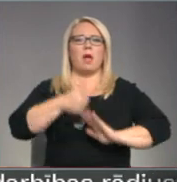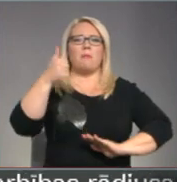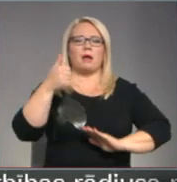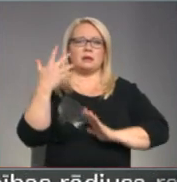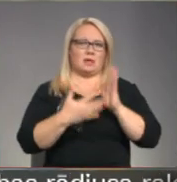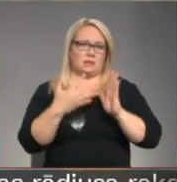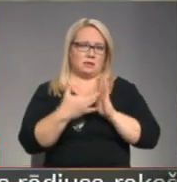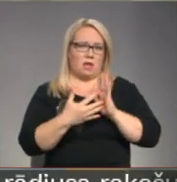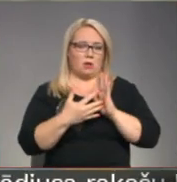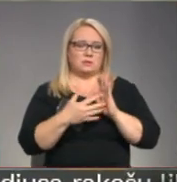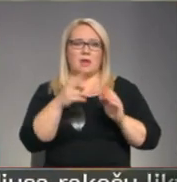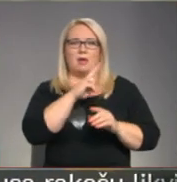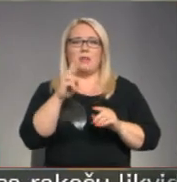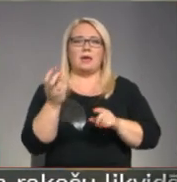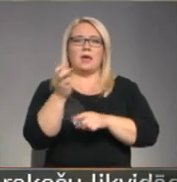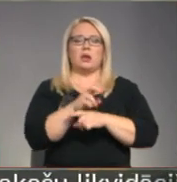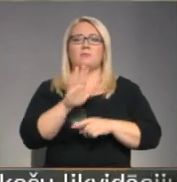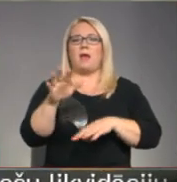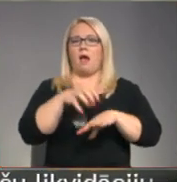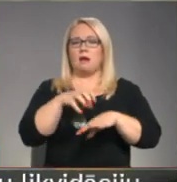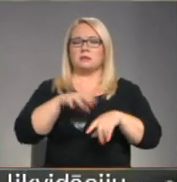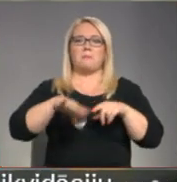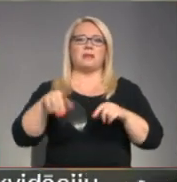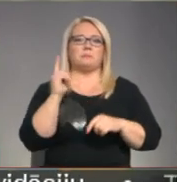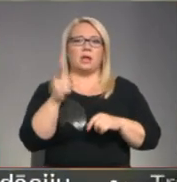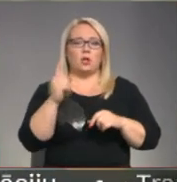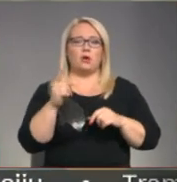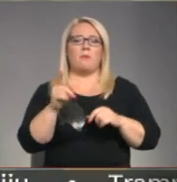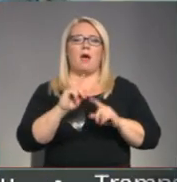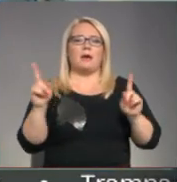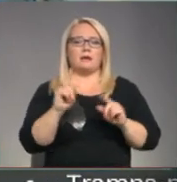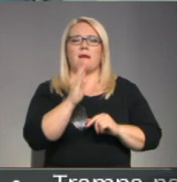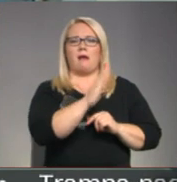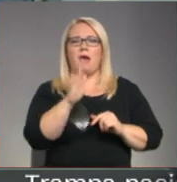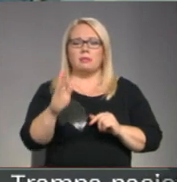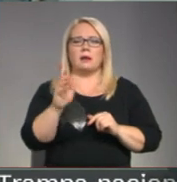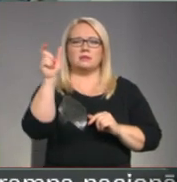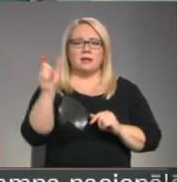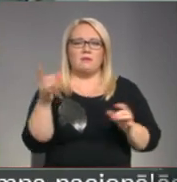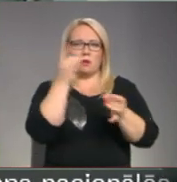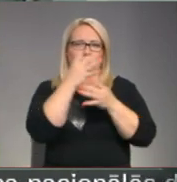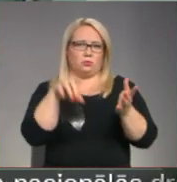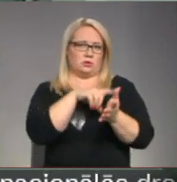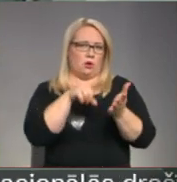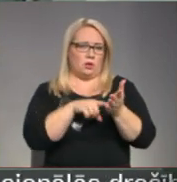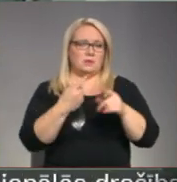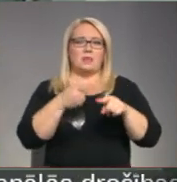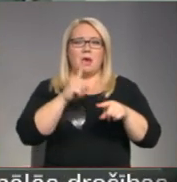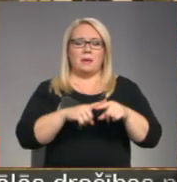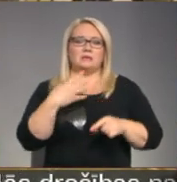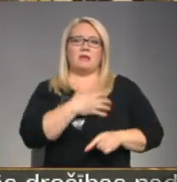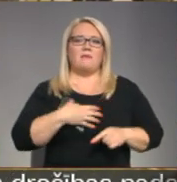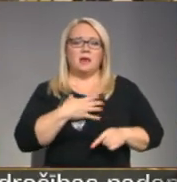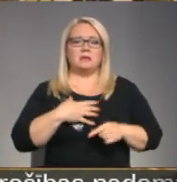rīsinājums. Neierešanas pie ārsta bez brīdinājuma lielā mērē ir katra kultūras jautājums, tāpēc ir vajadzīga